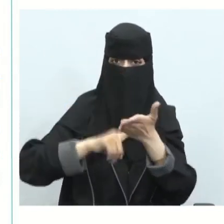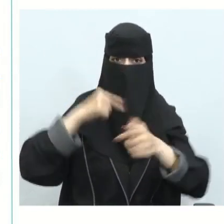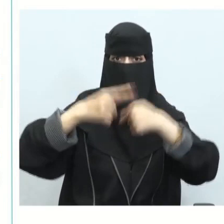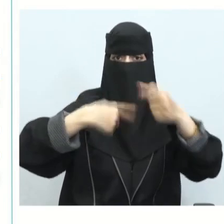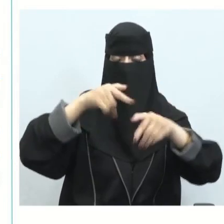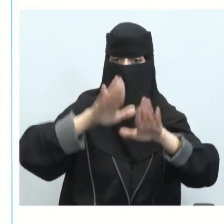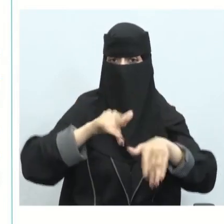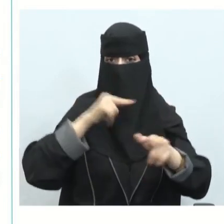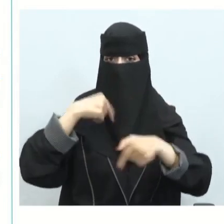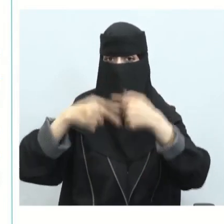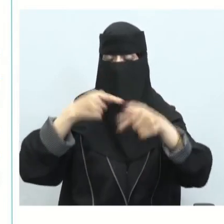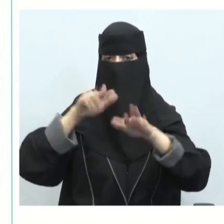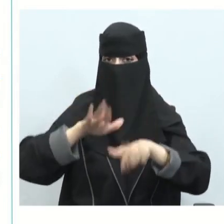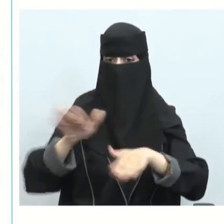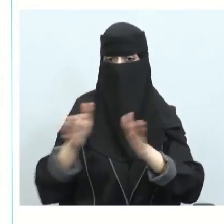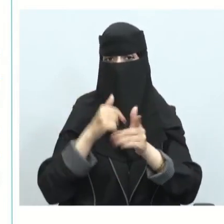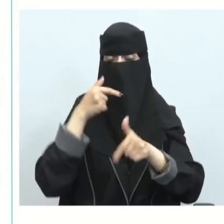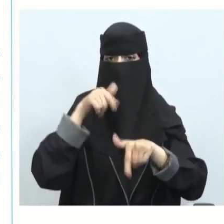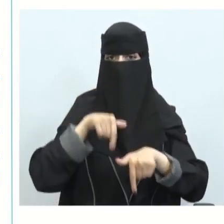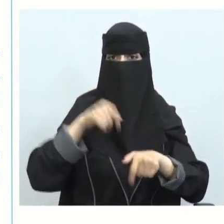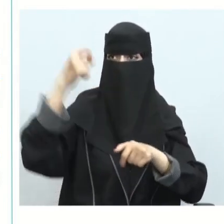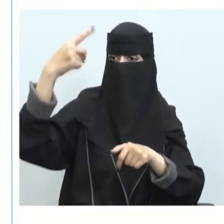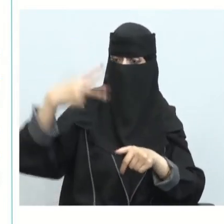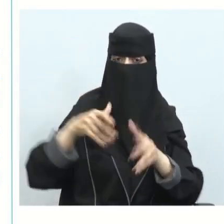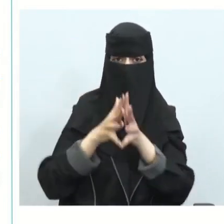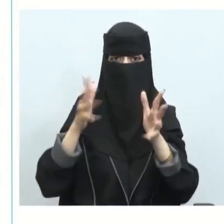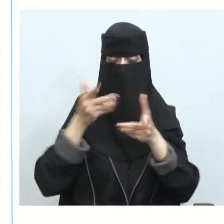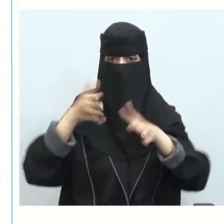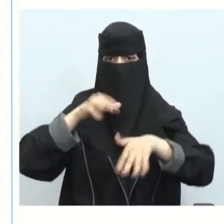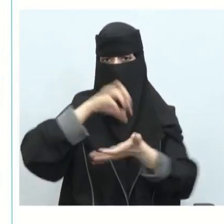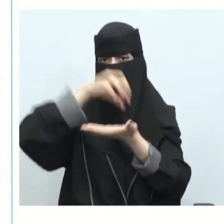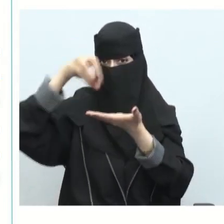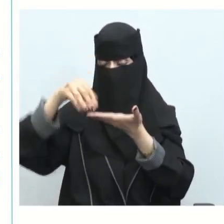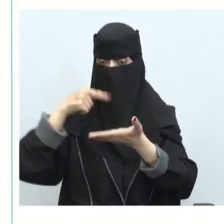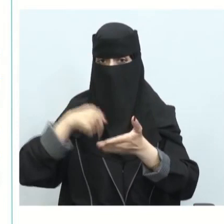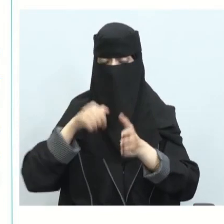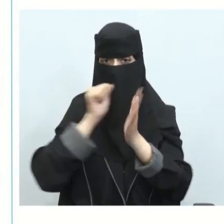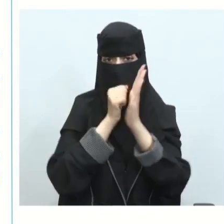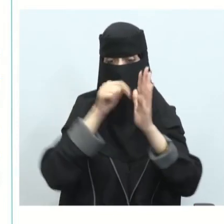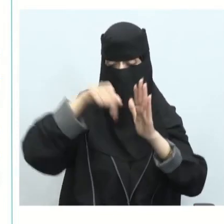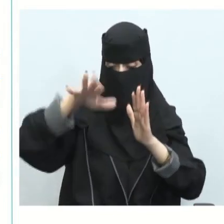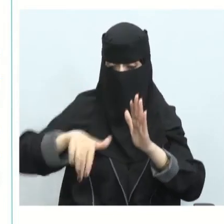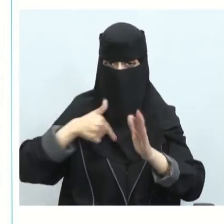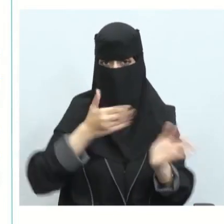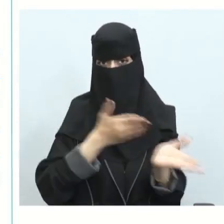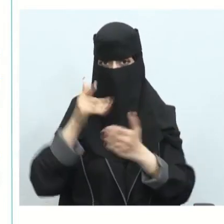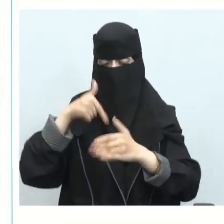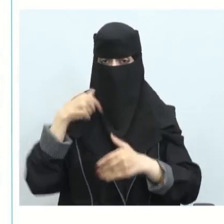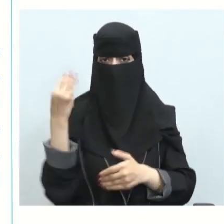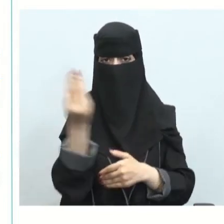لدينا استدامة وأيضا خيارات أكبر للنقل للسكان المحلين وأيضا للزوار